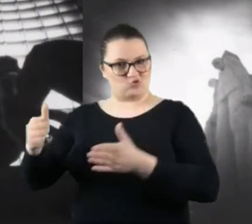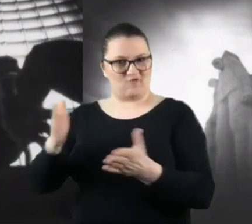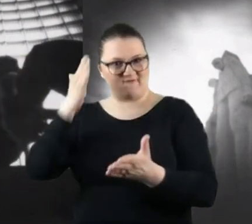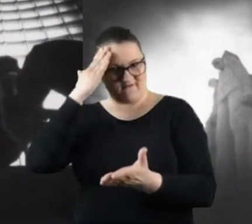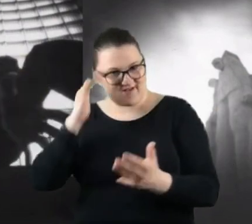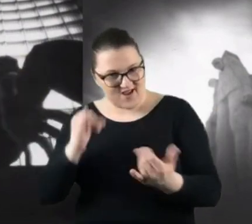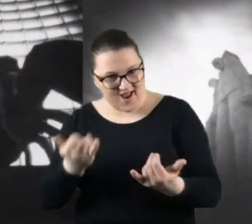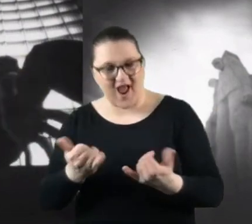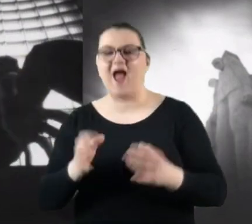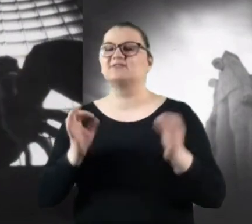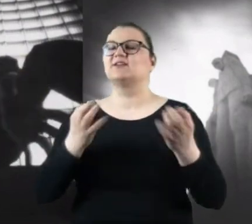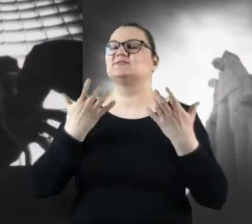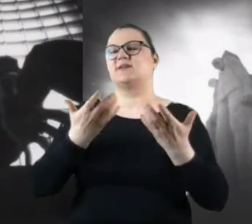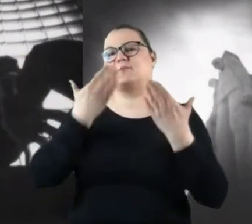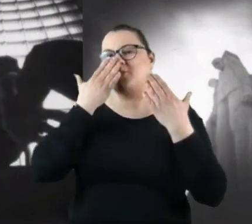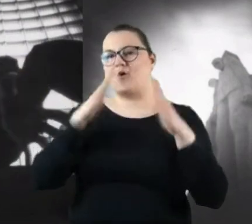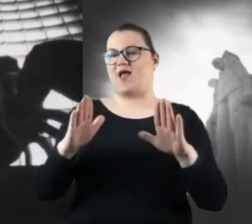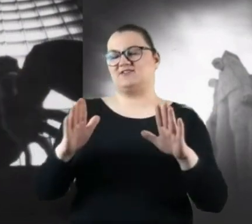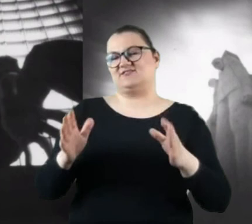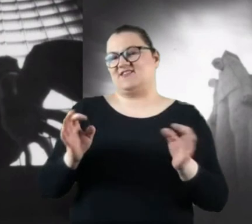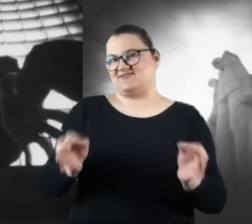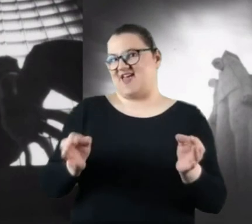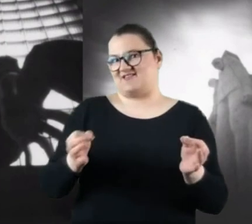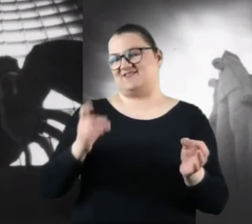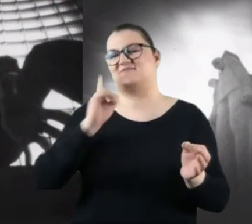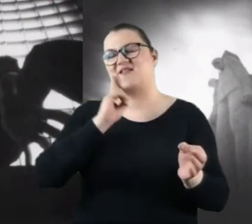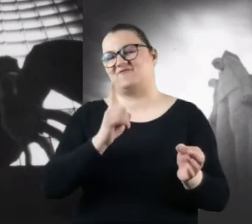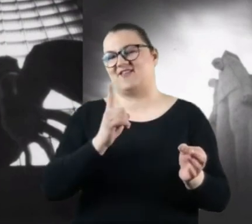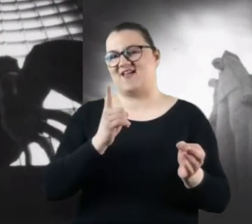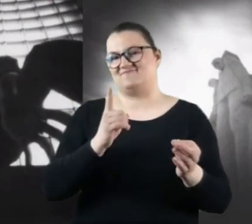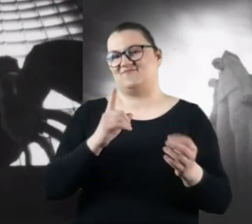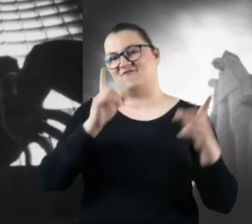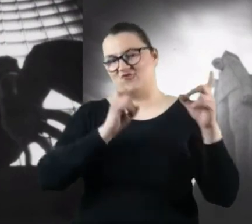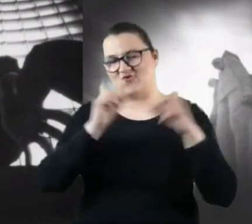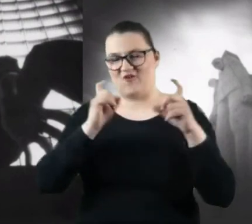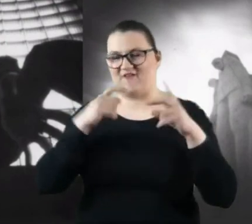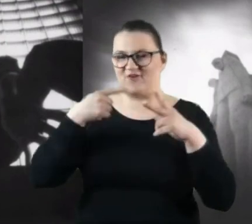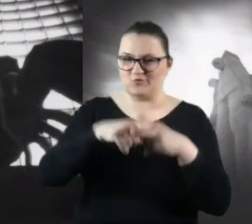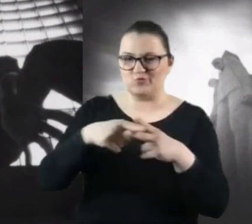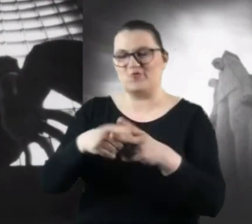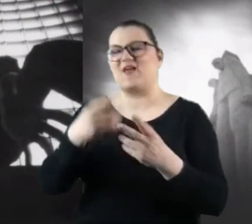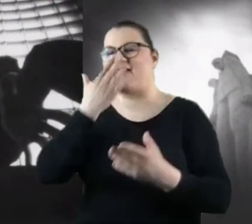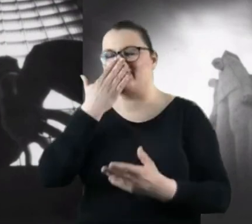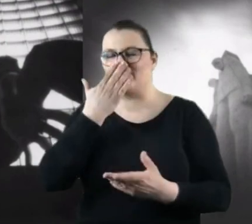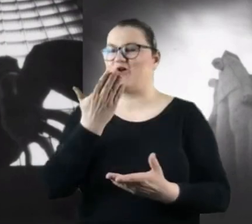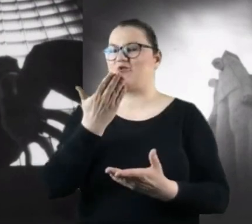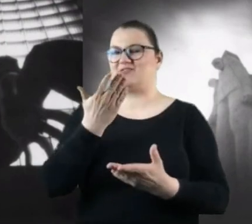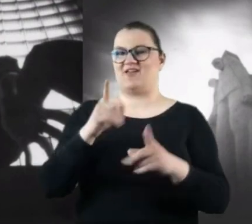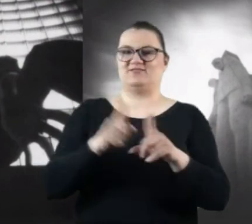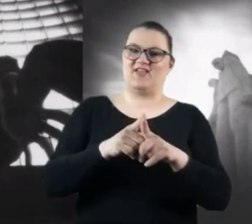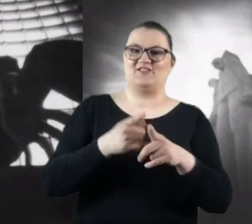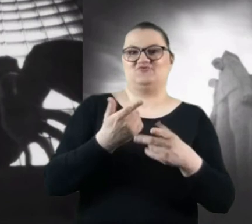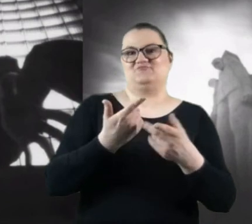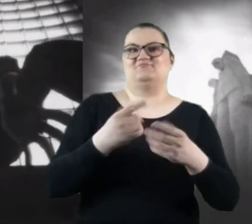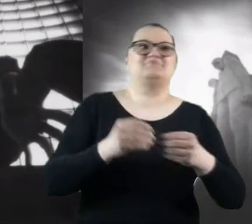Państwu pokazać, jak tak naprawdę taka współczesna fotografia odworkowa wygląda, w jakie strony można iść,